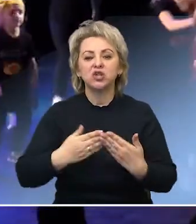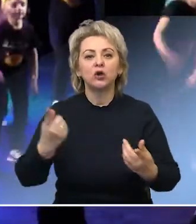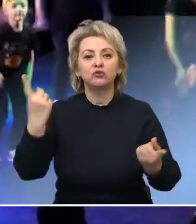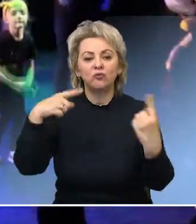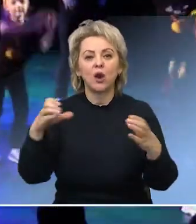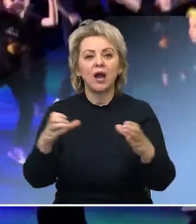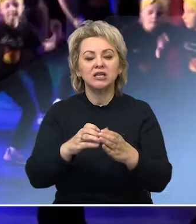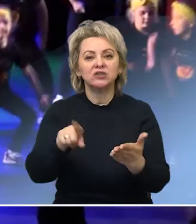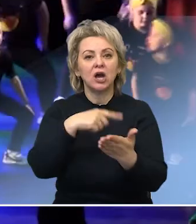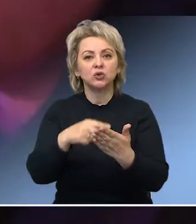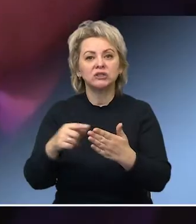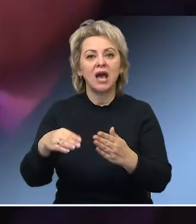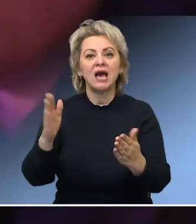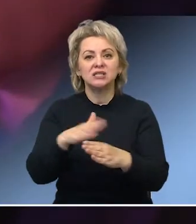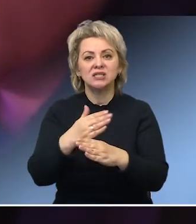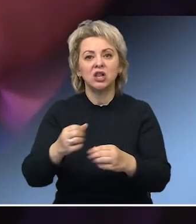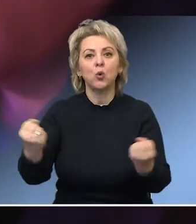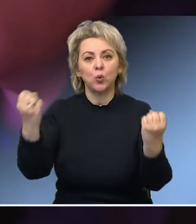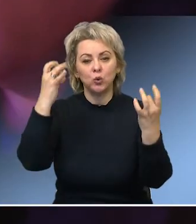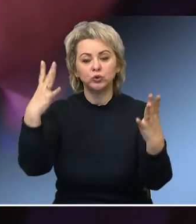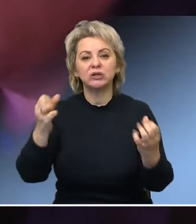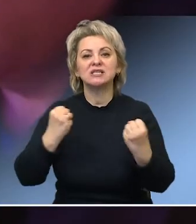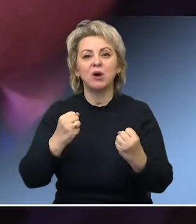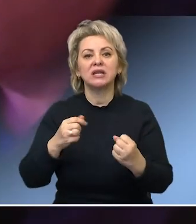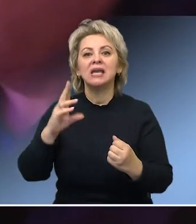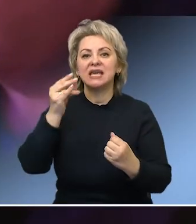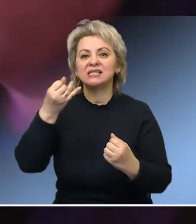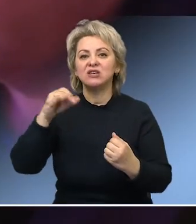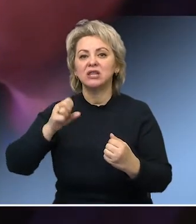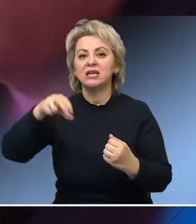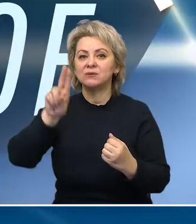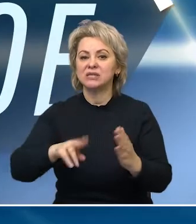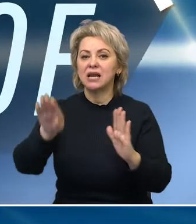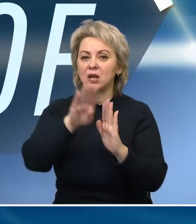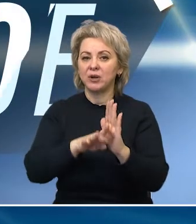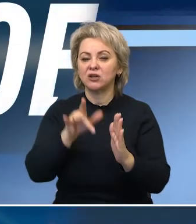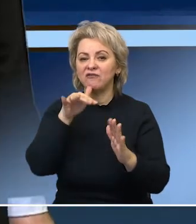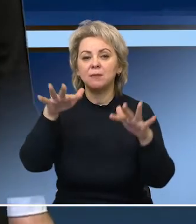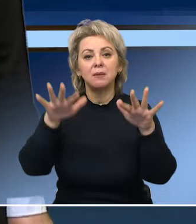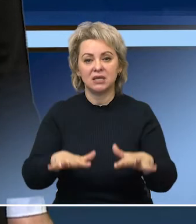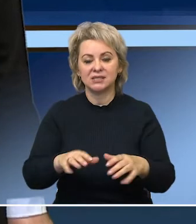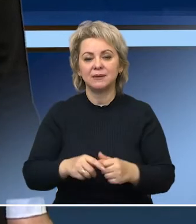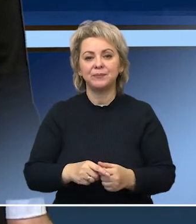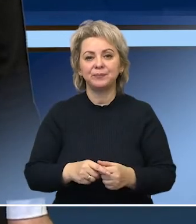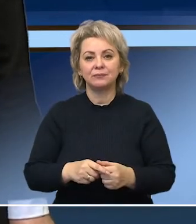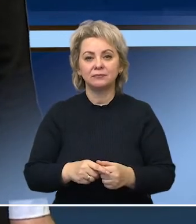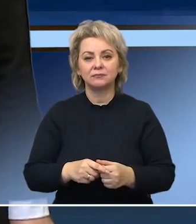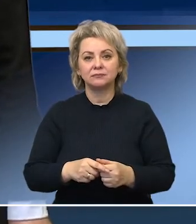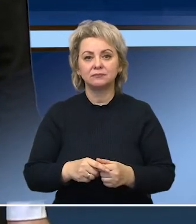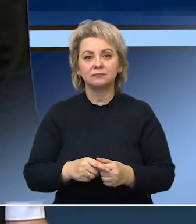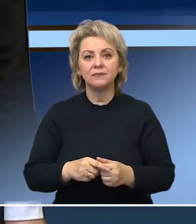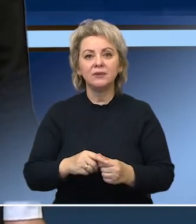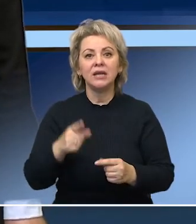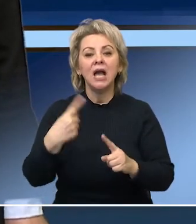отдела культуры и спорта. Телекомпания «Несвятай». Специально для программы «Время местное». Мастер-самоучка.